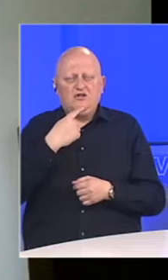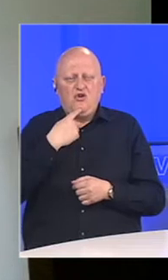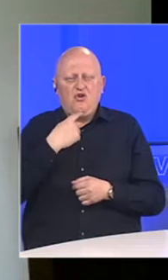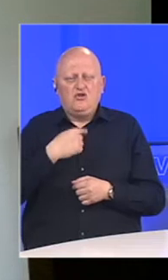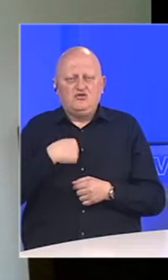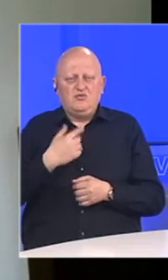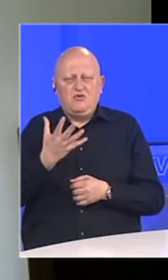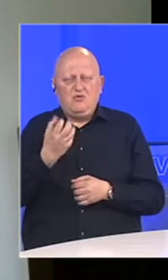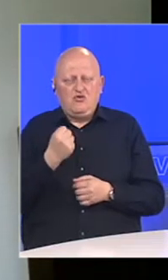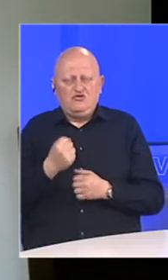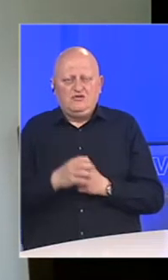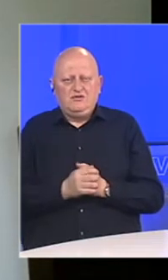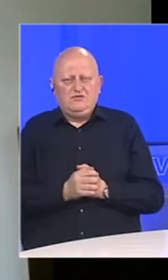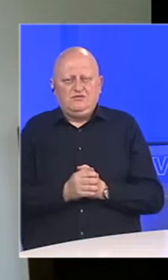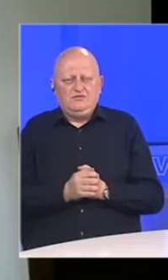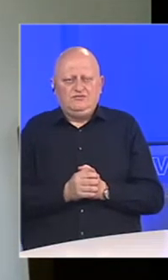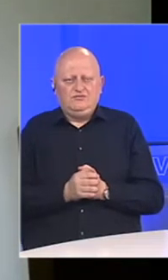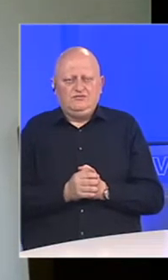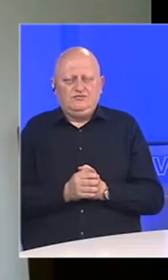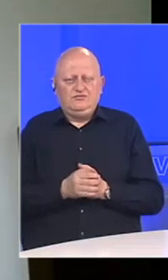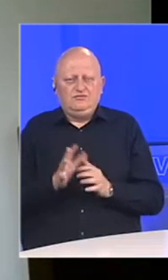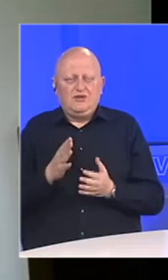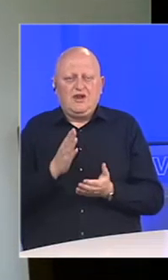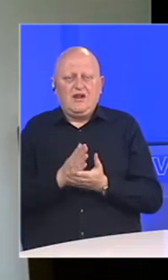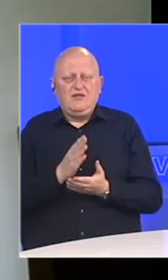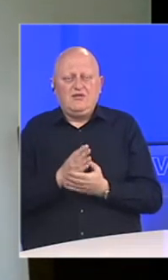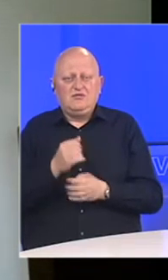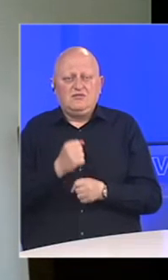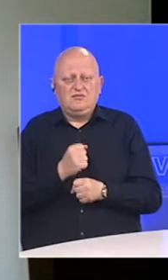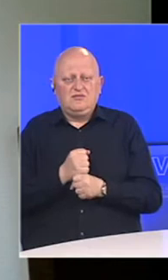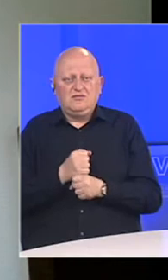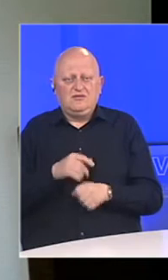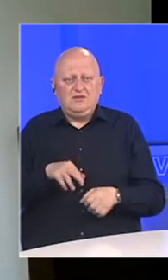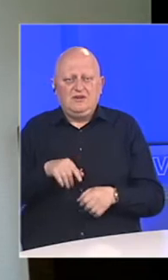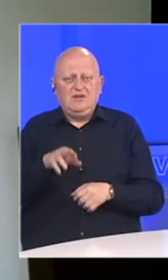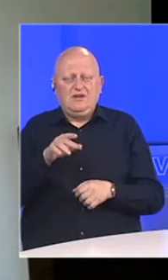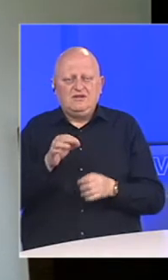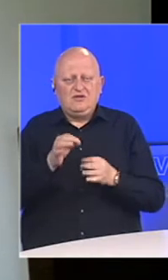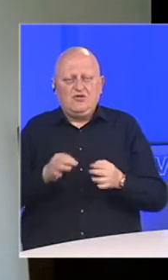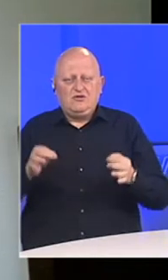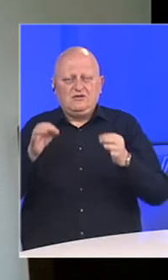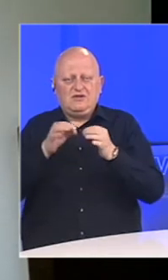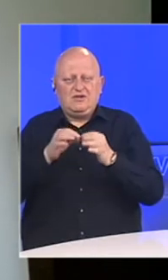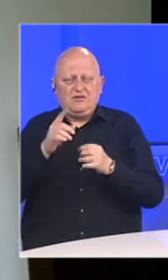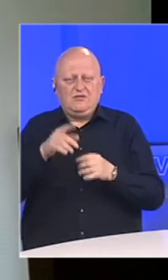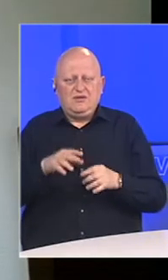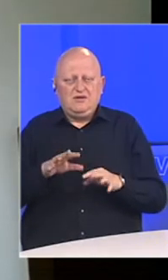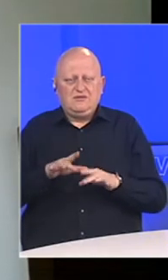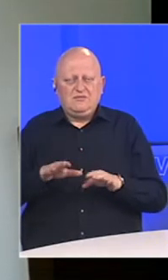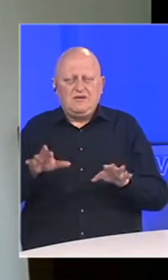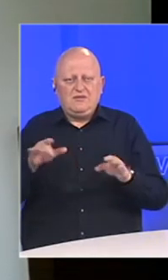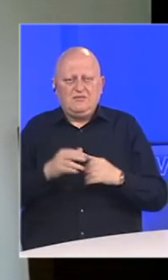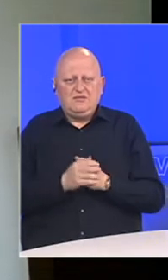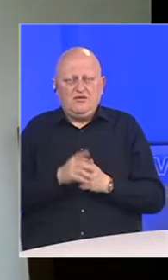poduzeti nekakav način izrade izlazne strategije iz pandemije.